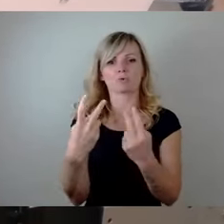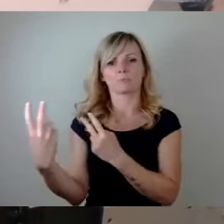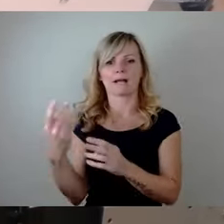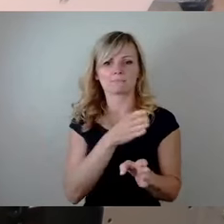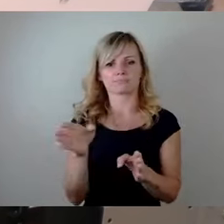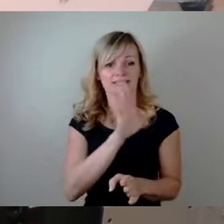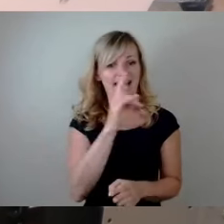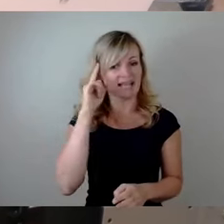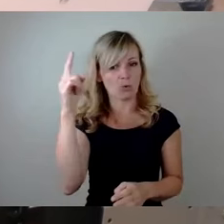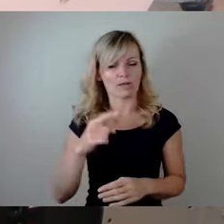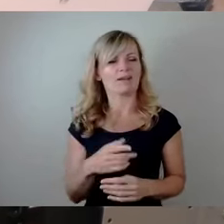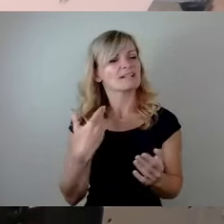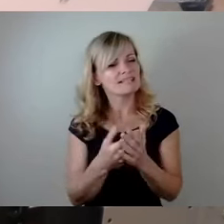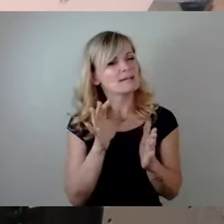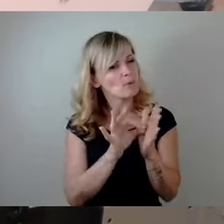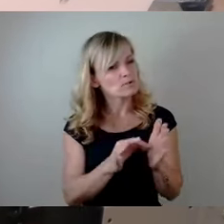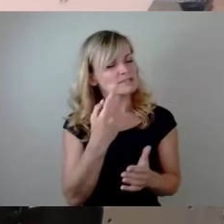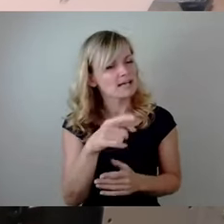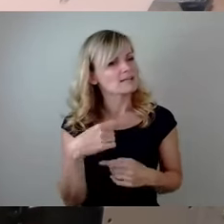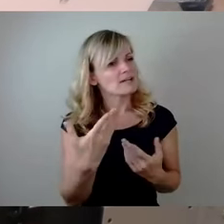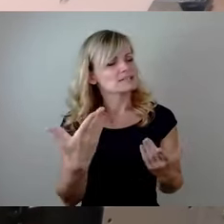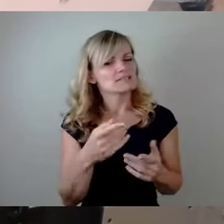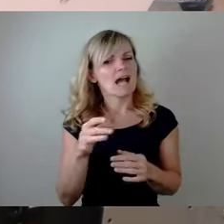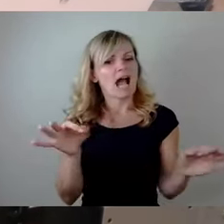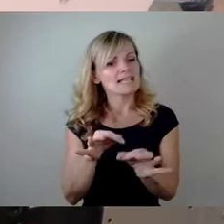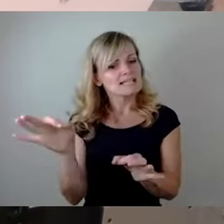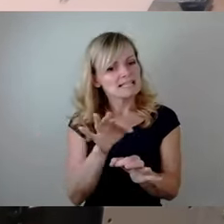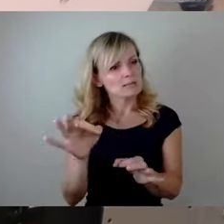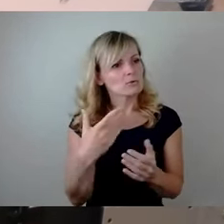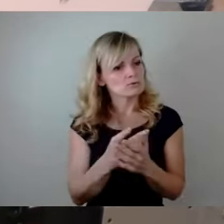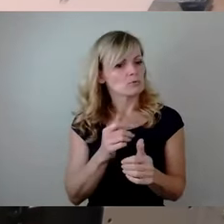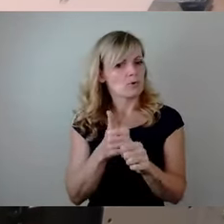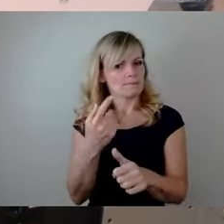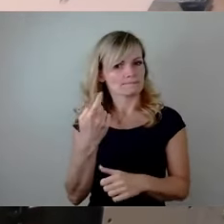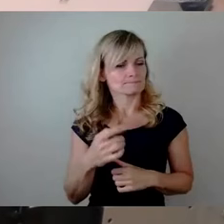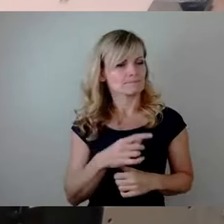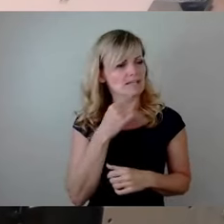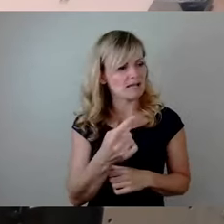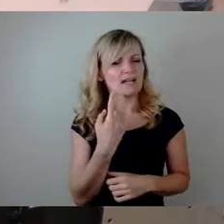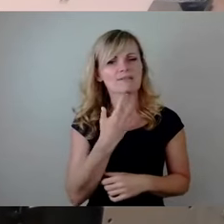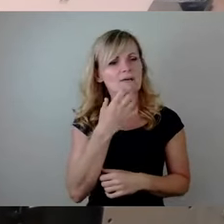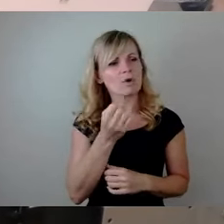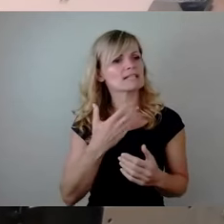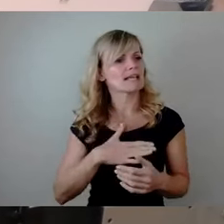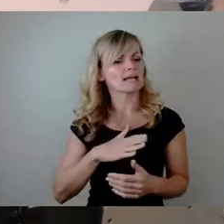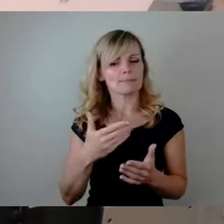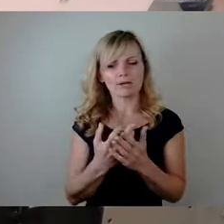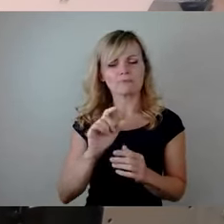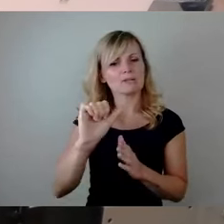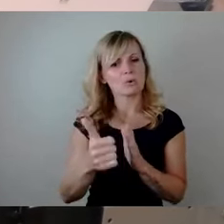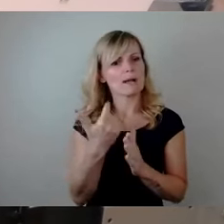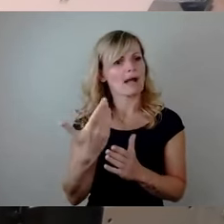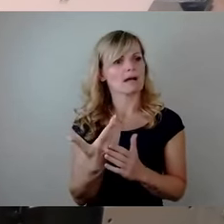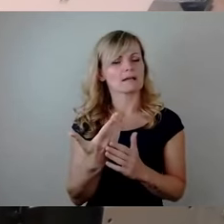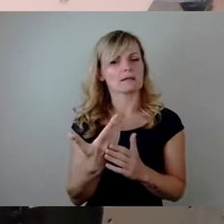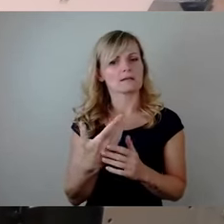dann die Punkte, die letzten Endes dann auch zu dieser Ansiedlung hier geführt haben, dass man gesagt hat dann, wir wollen gerne zum Beispiel erneuerbare Energien haben. Wir wollen die hier